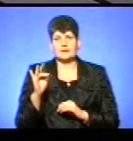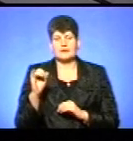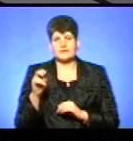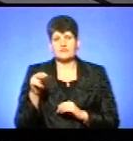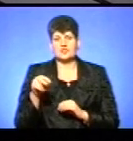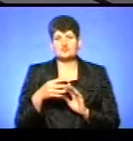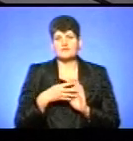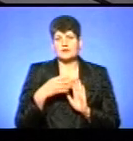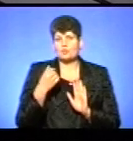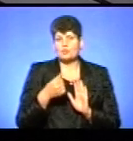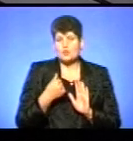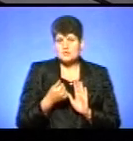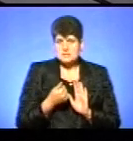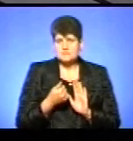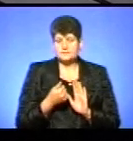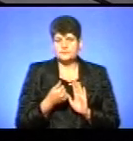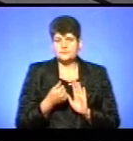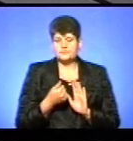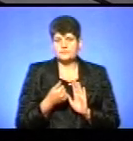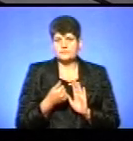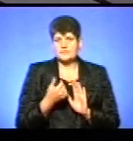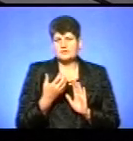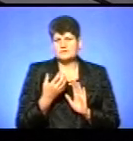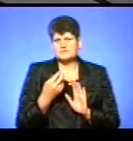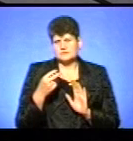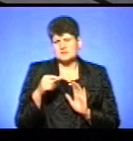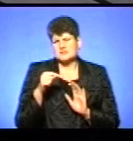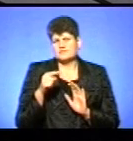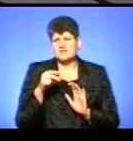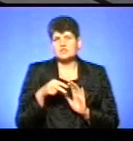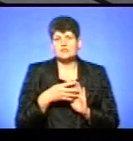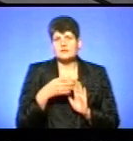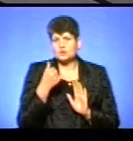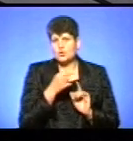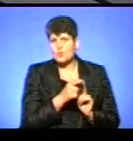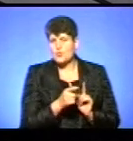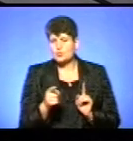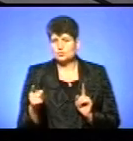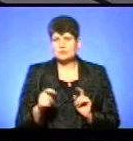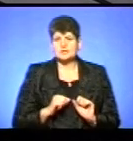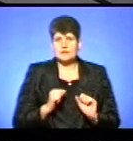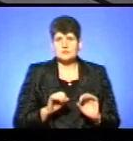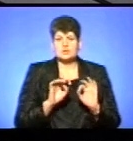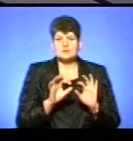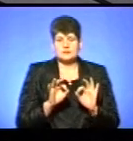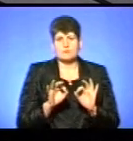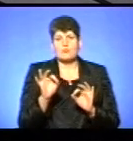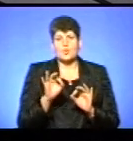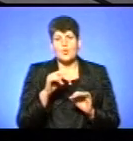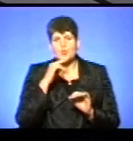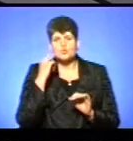року намагається пропагувати в Україні рускій мір.